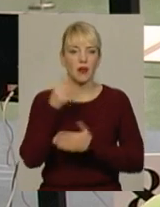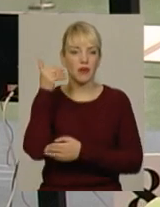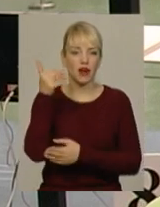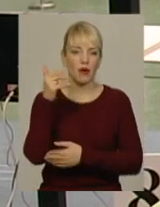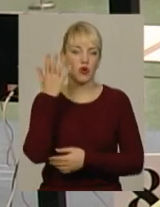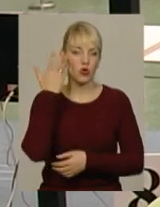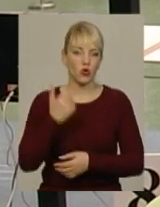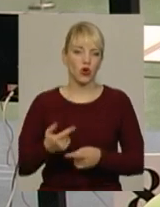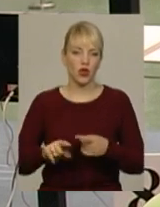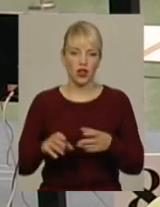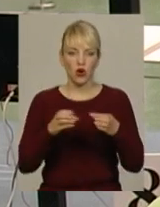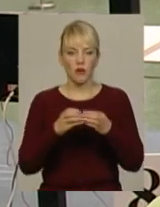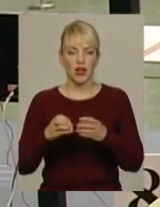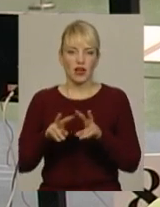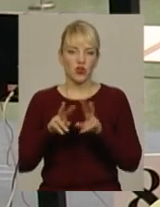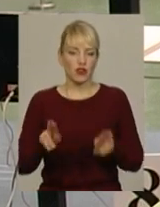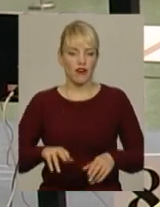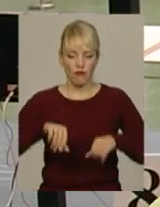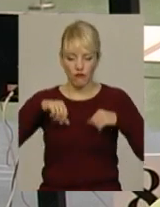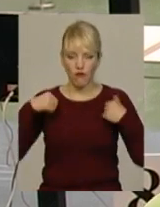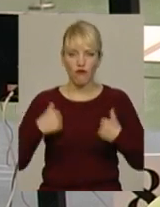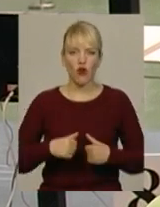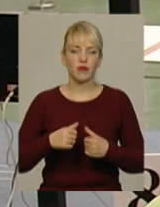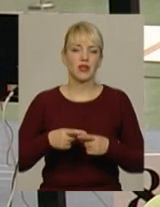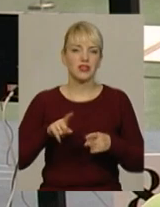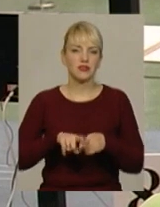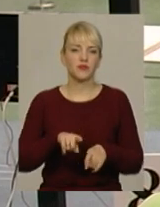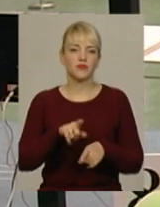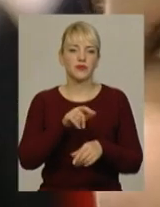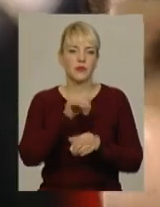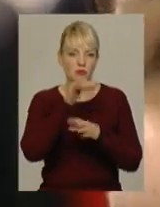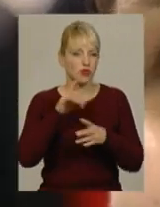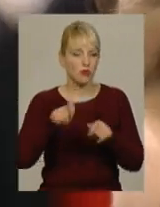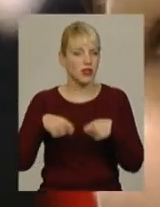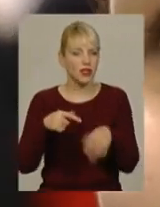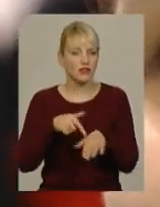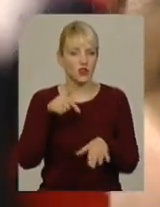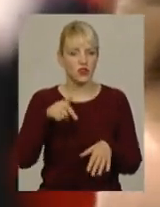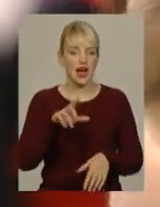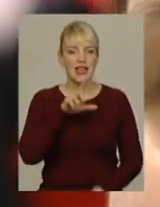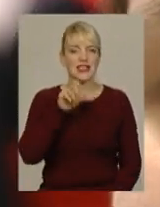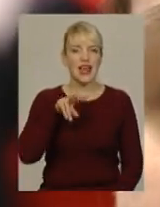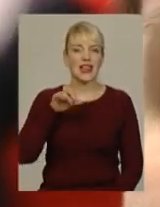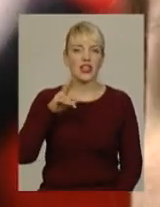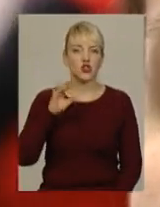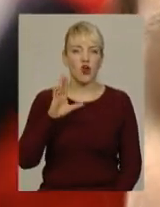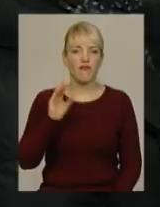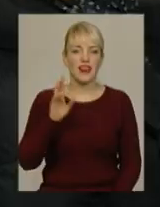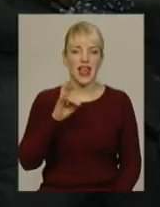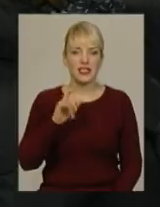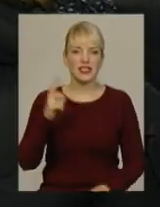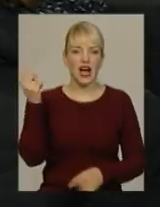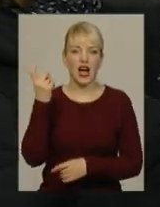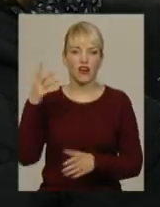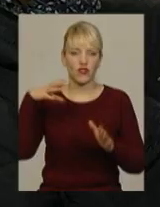в однаковій формі, в тебе зовсім інші емоції. І це відчуття не можна передати. А от Настя Зеленцова з Харкова уже увійшла до